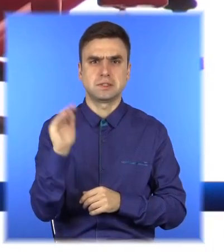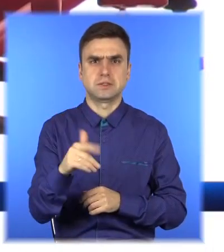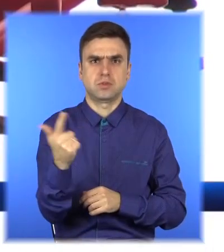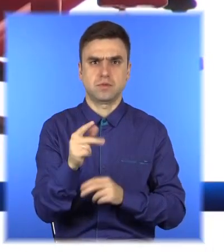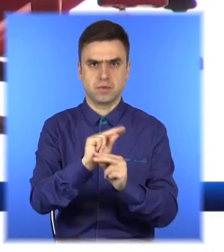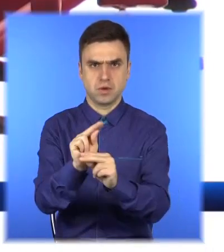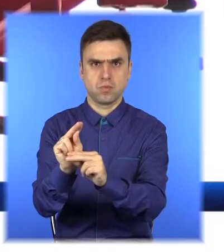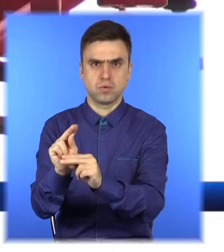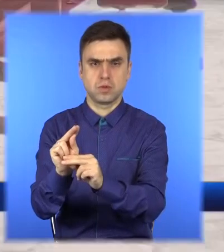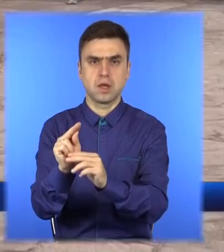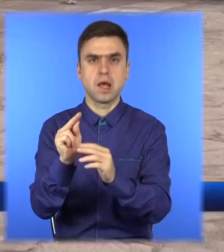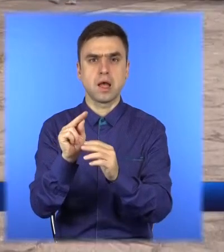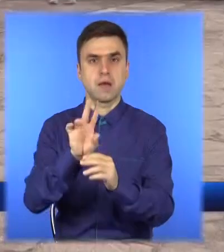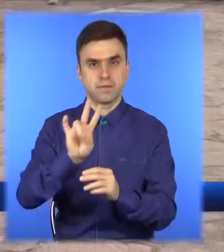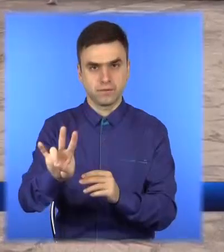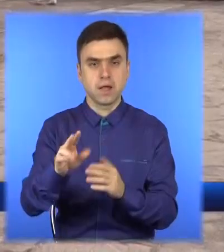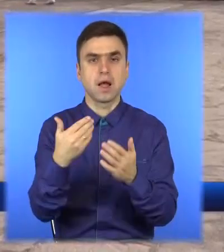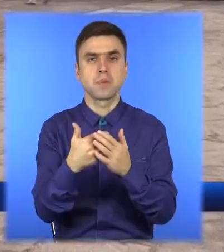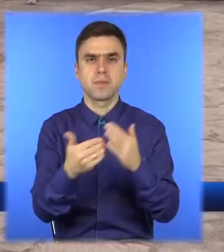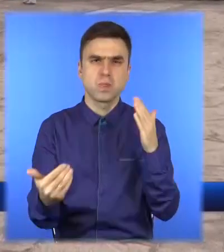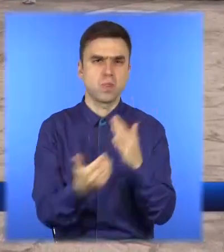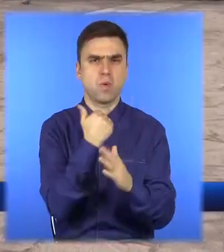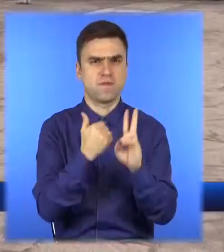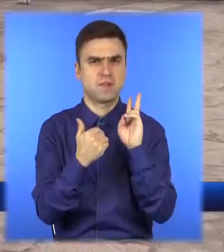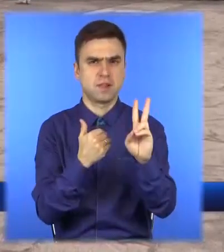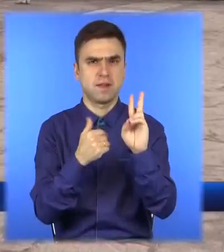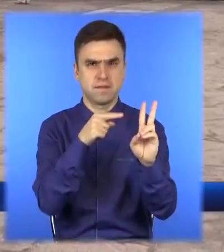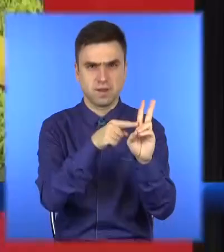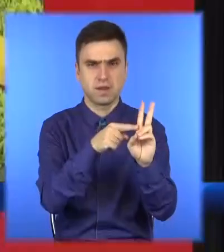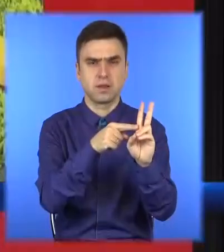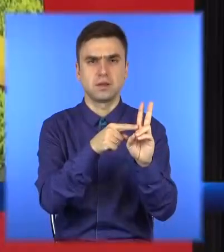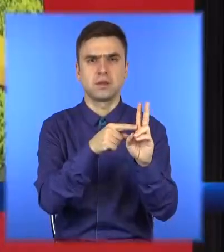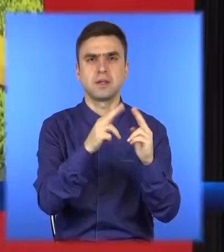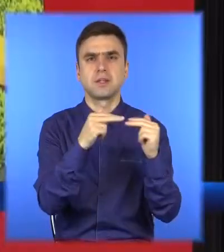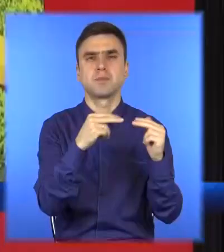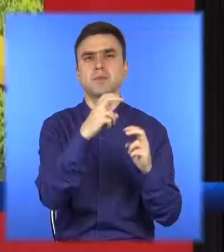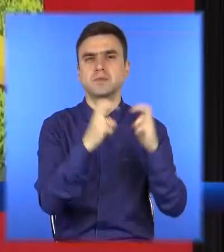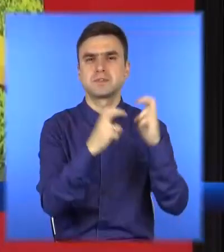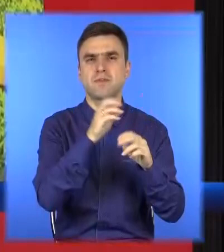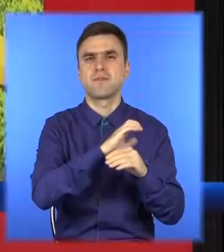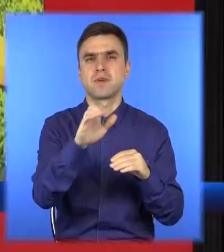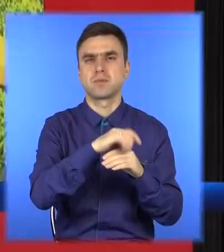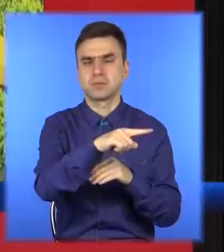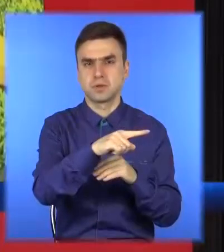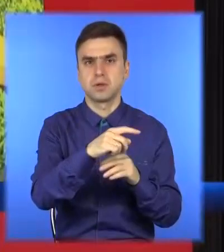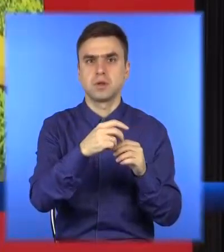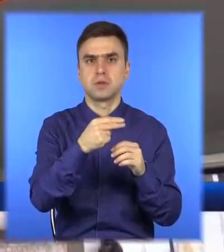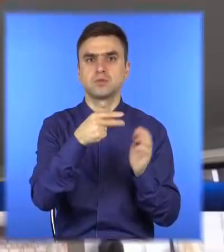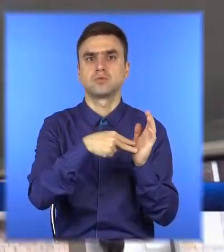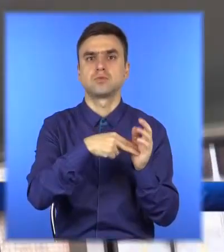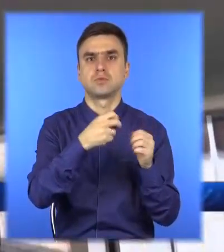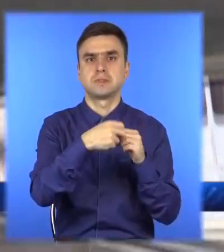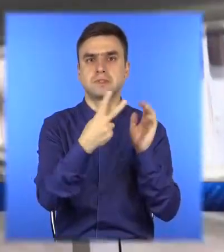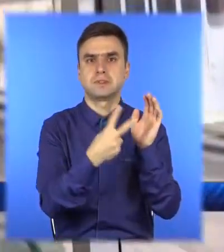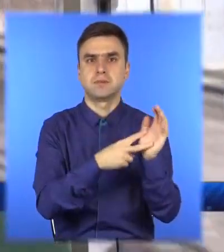трамваю Дніпровського заводу «ЮМЗ» наразі складає 17 мільйонів гривень. В планах на наступний рік значиться